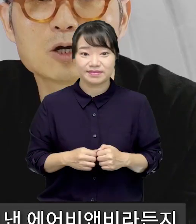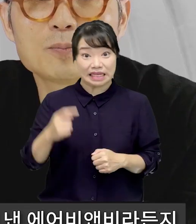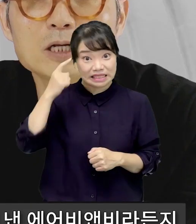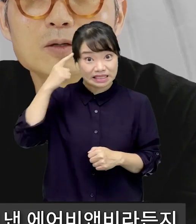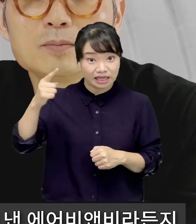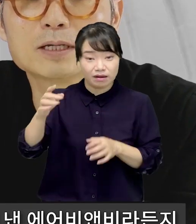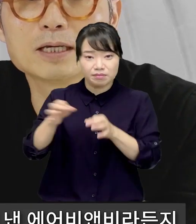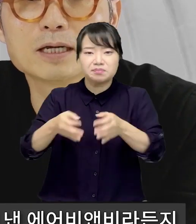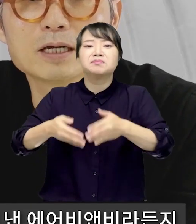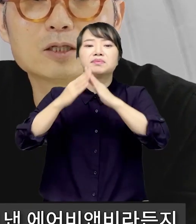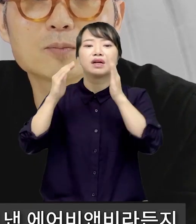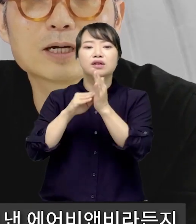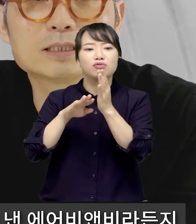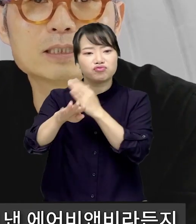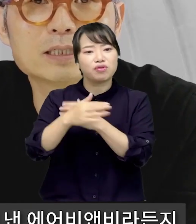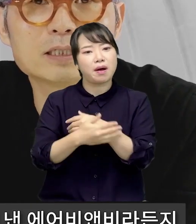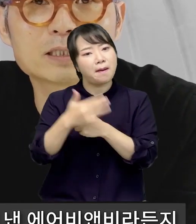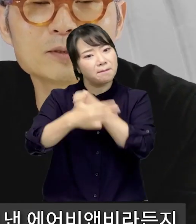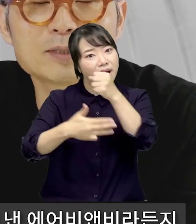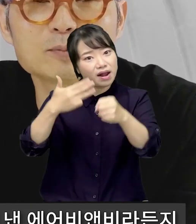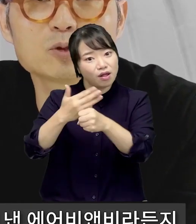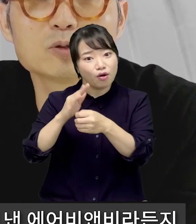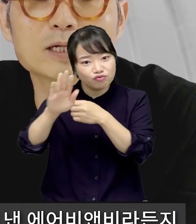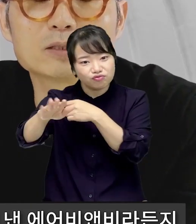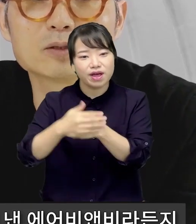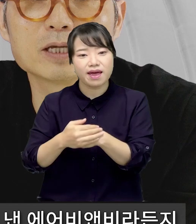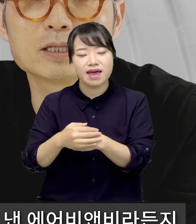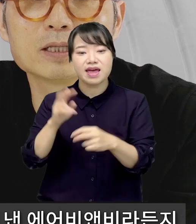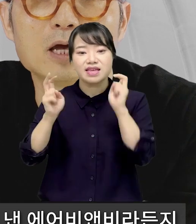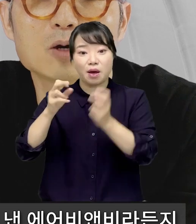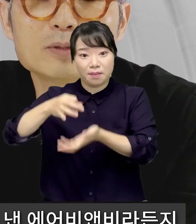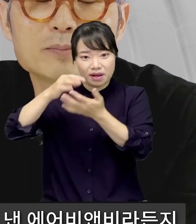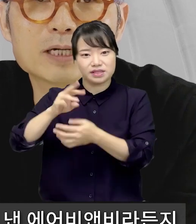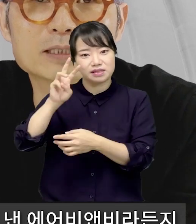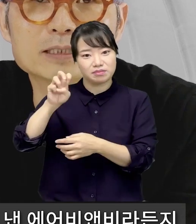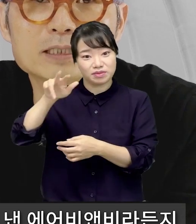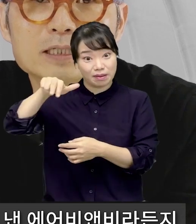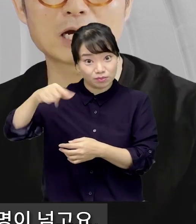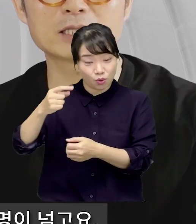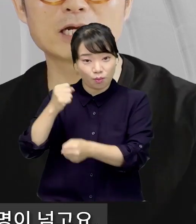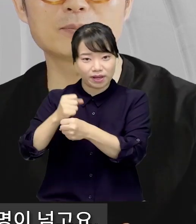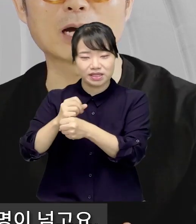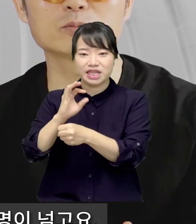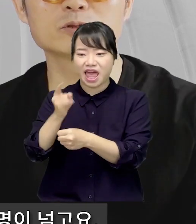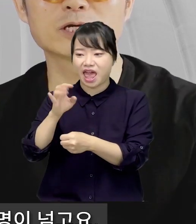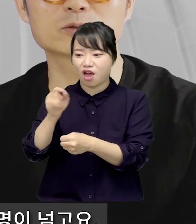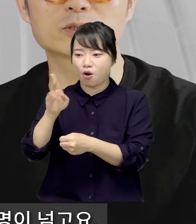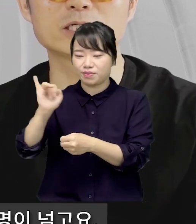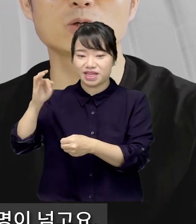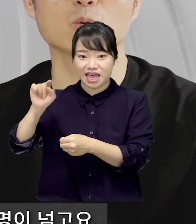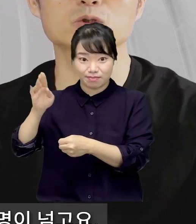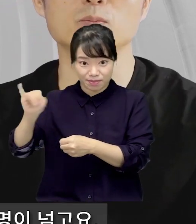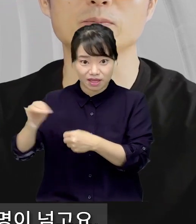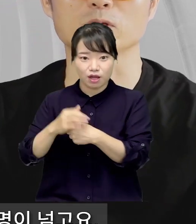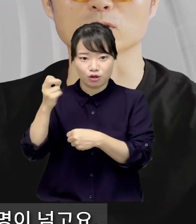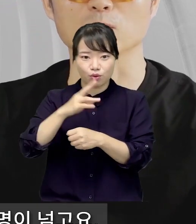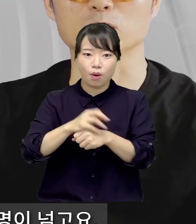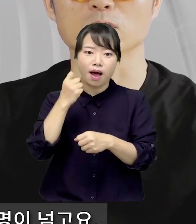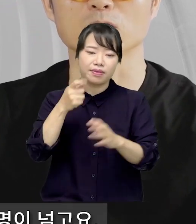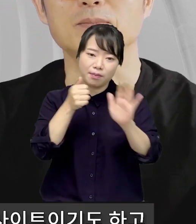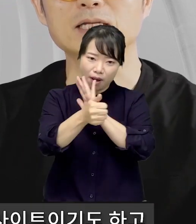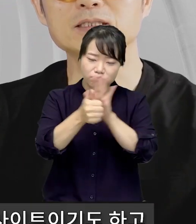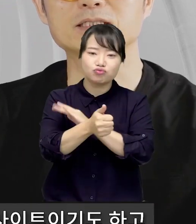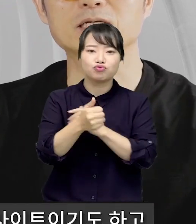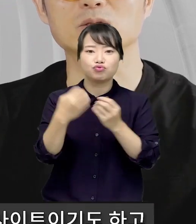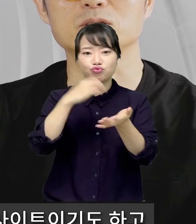창업 8년 만에 기업가치 33조를 만들어낸 에어비앤비라든지 한 달 방문객 수가 1억 5천만 명이